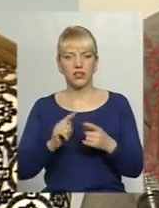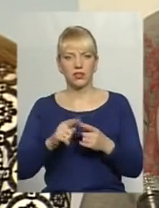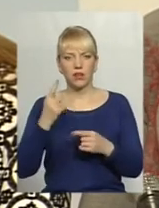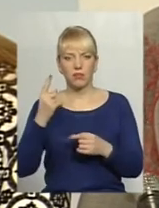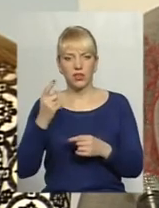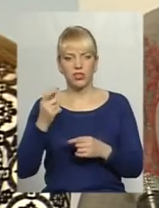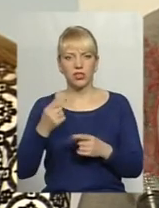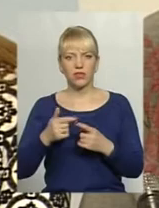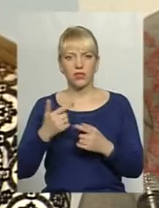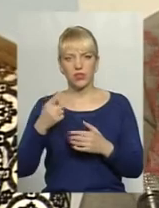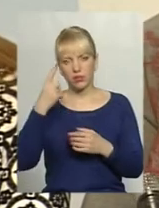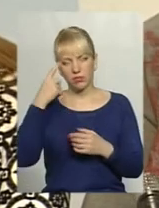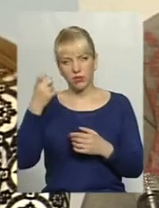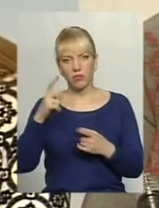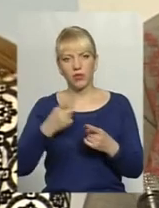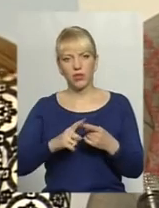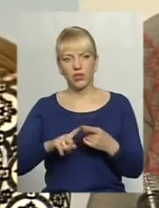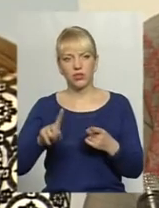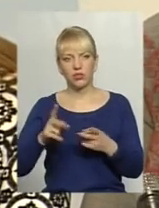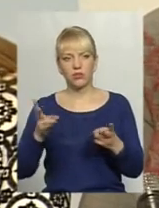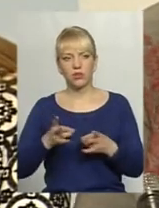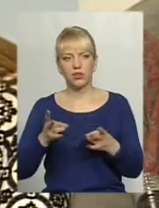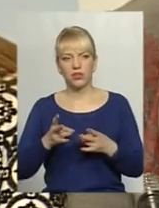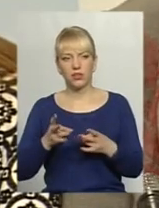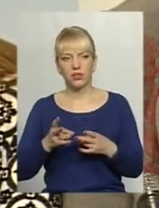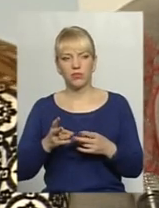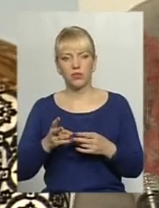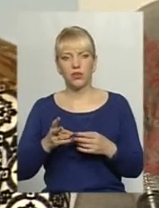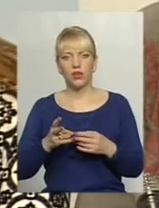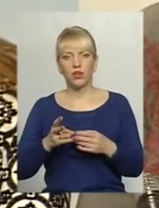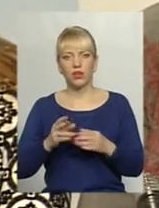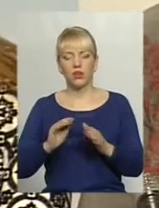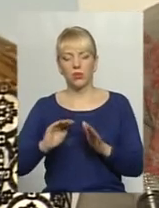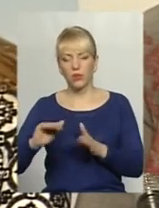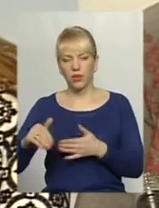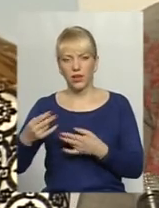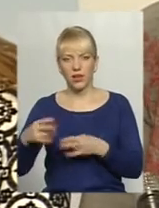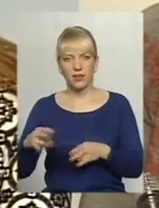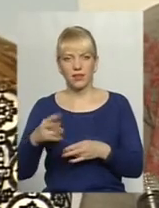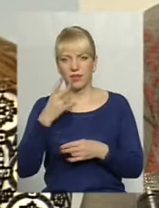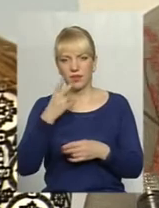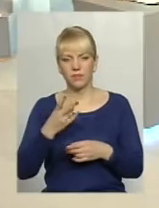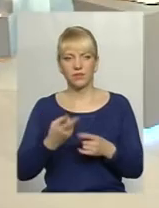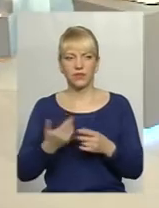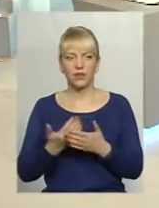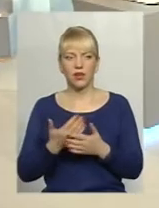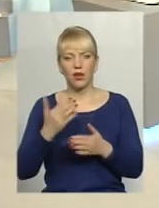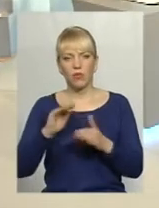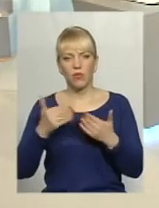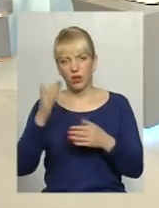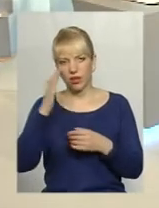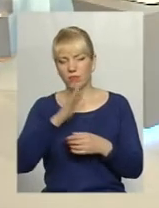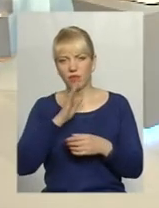дзвіночок того, що потрібно уникати цього і переглядати. Отож, пора до батькам, в